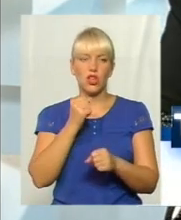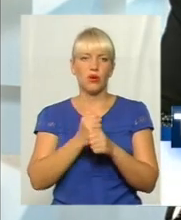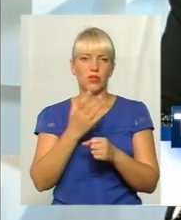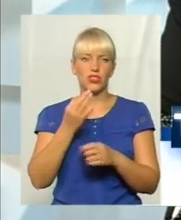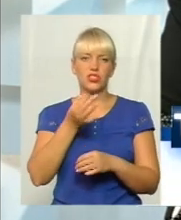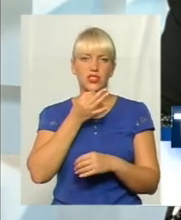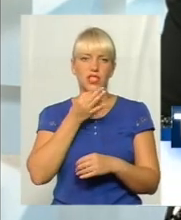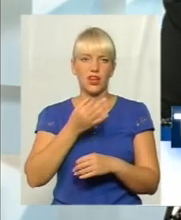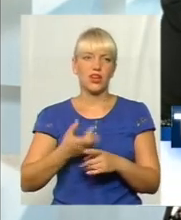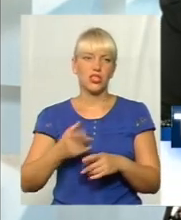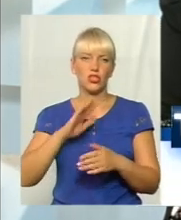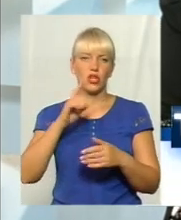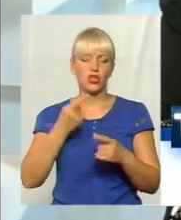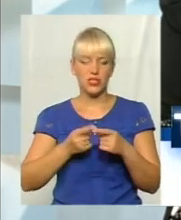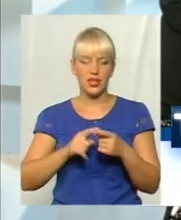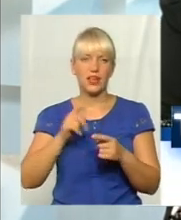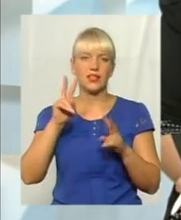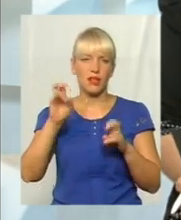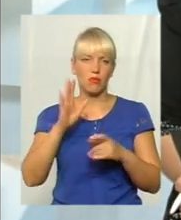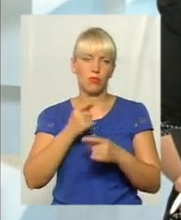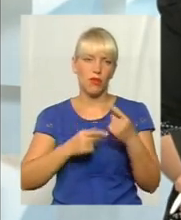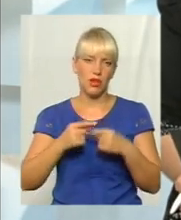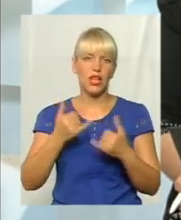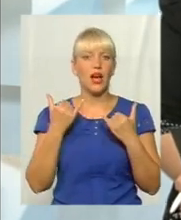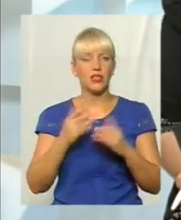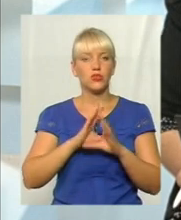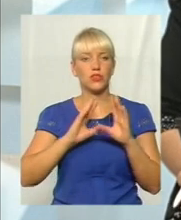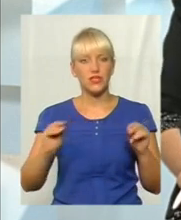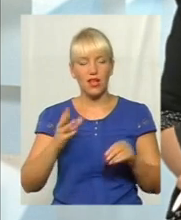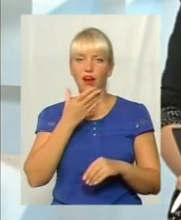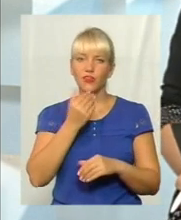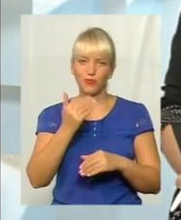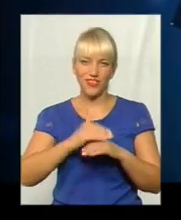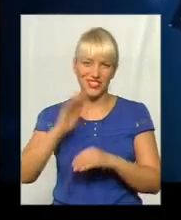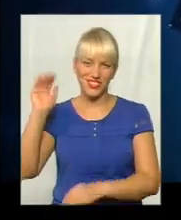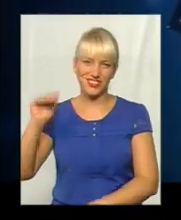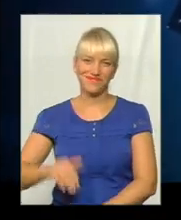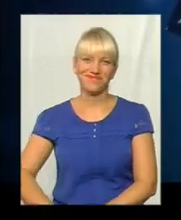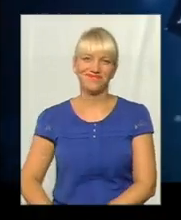зарано, ще до цієї теми ми повернемося. А на сьогодні все. Гарного вам вечора.